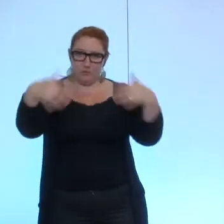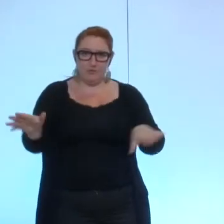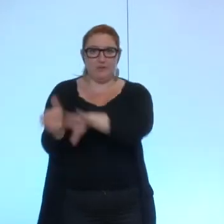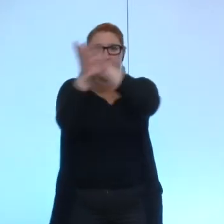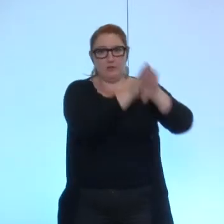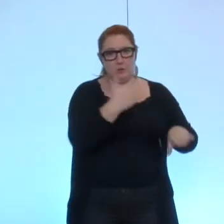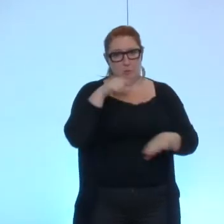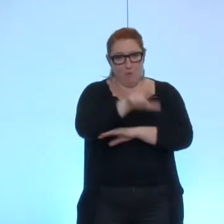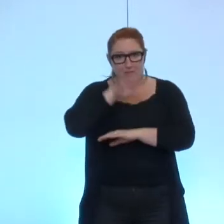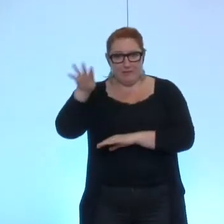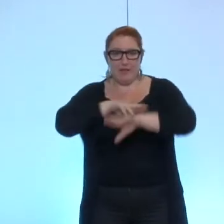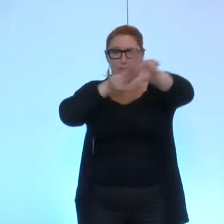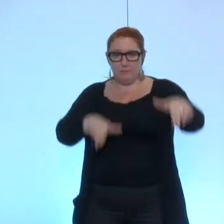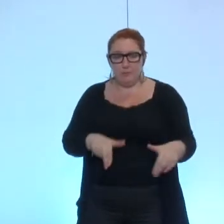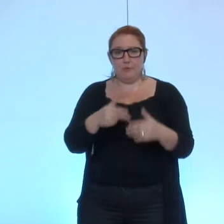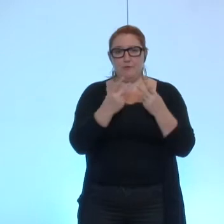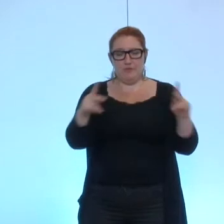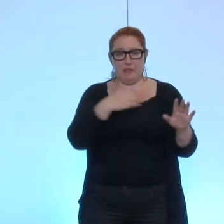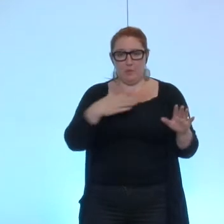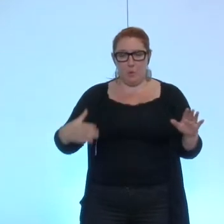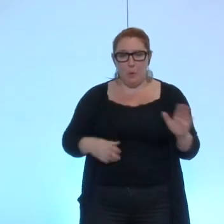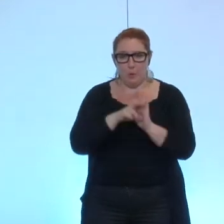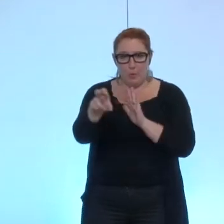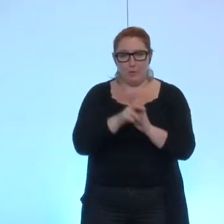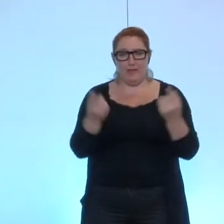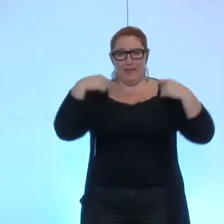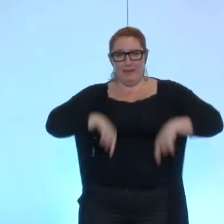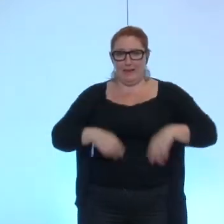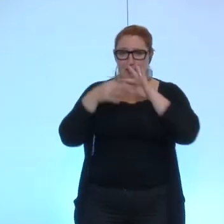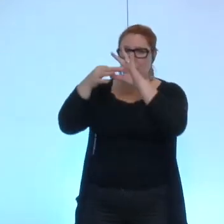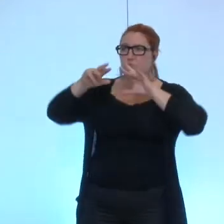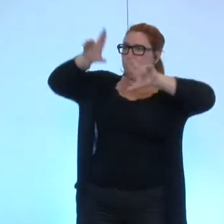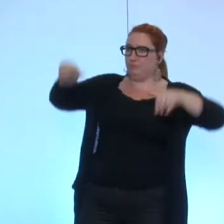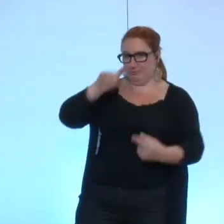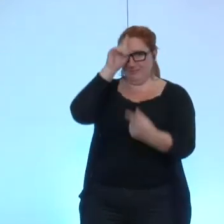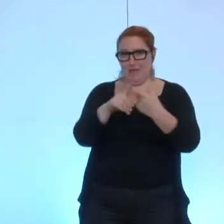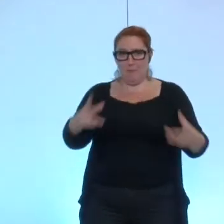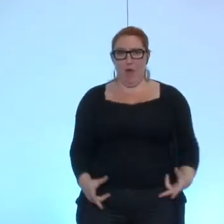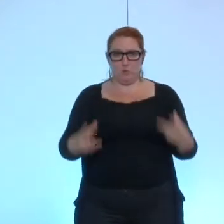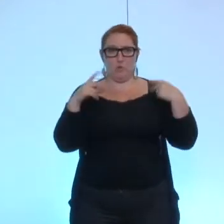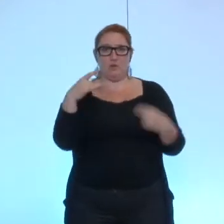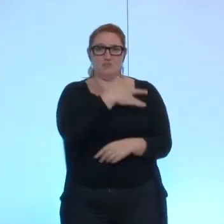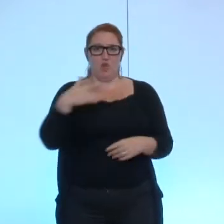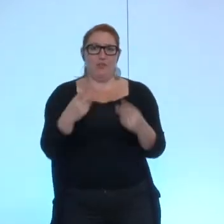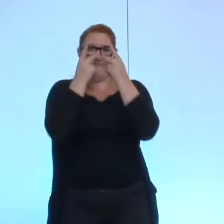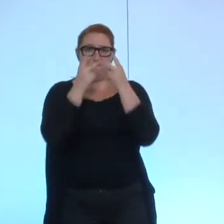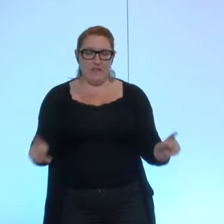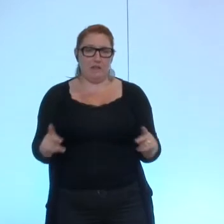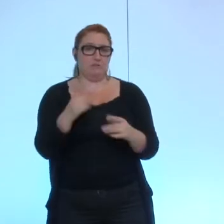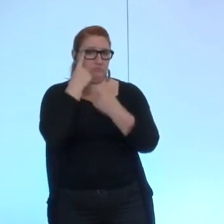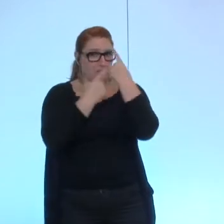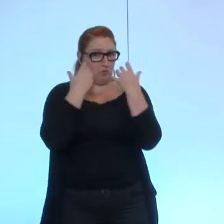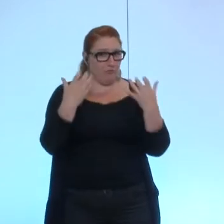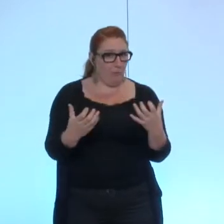24 convention entre la ville de Grenoble et l'état relative aux ateliers santé-ville des questions